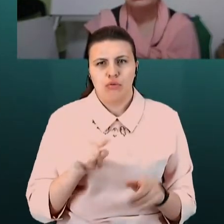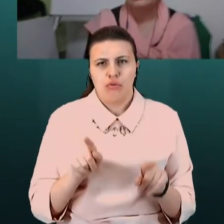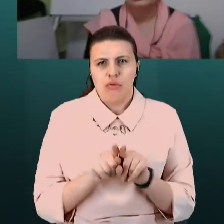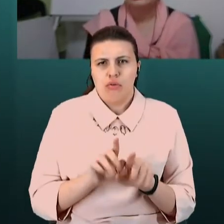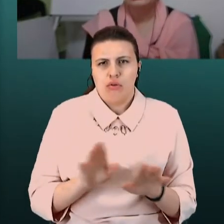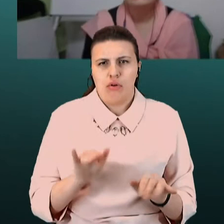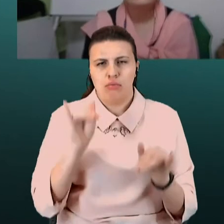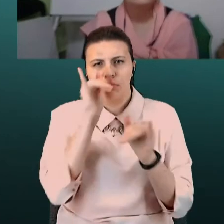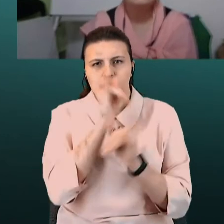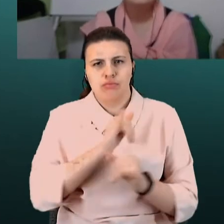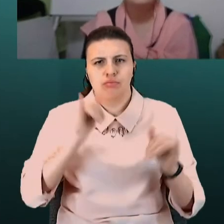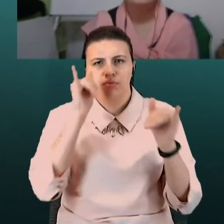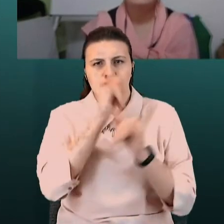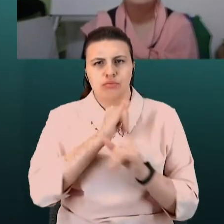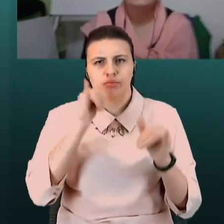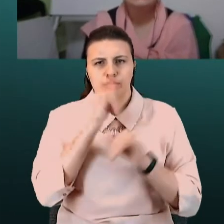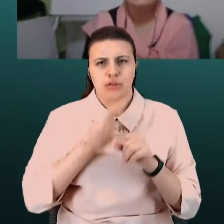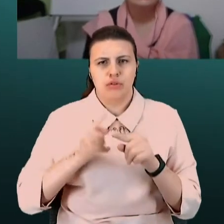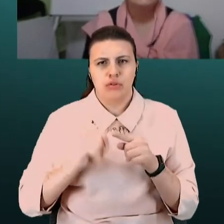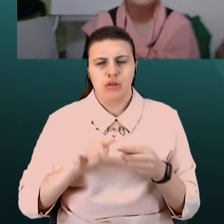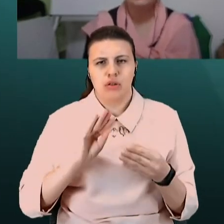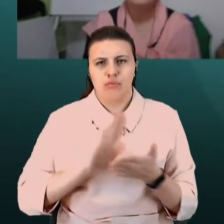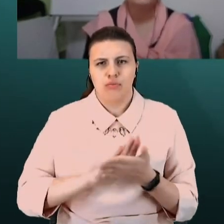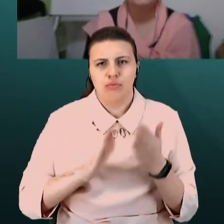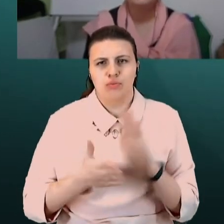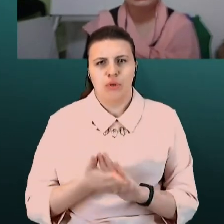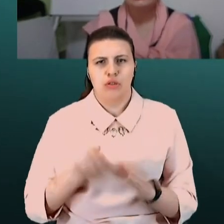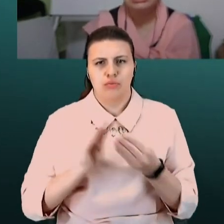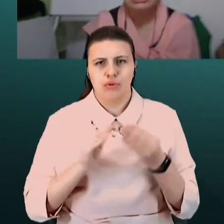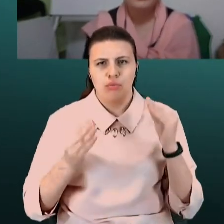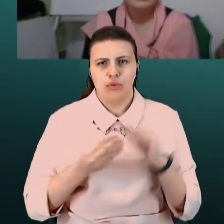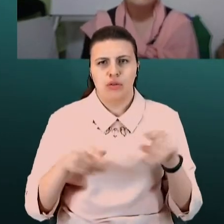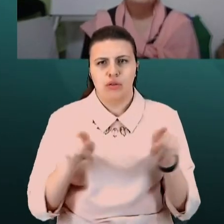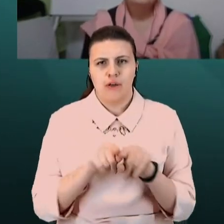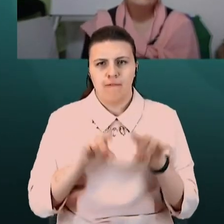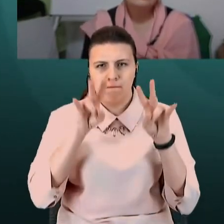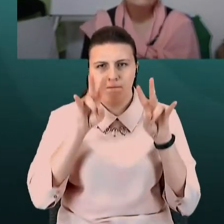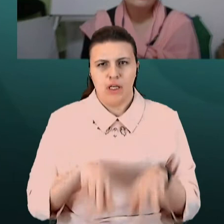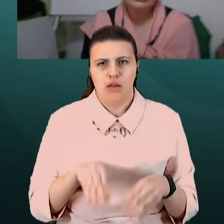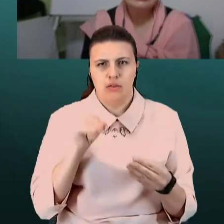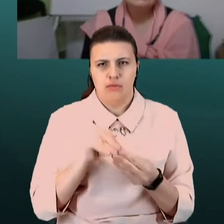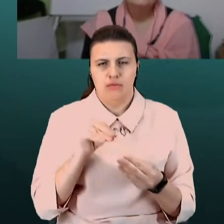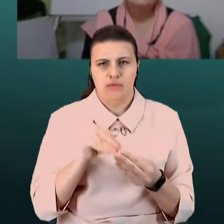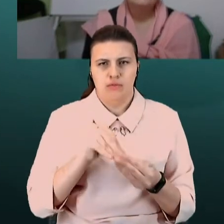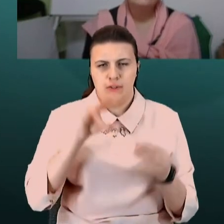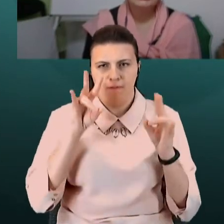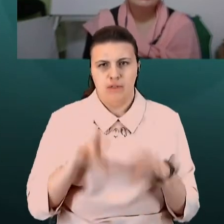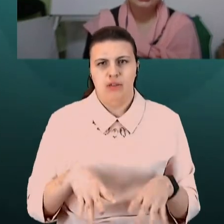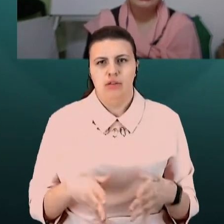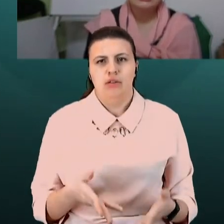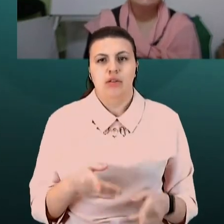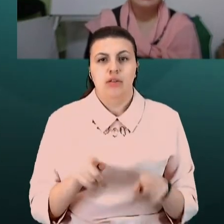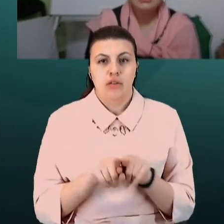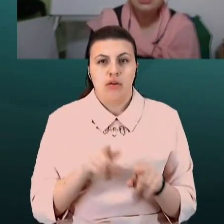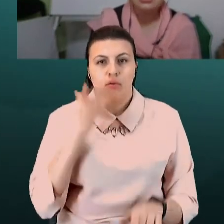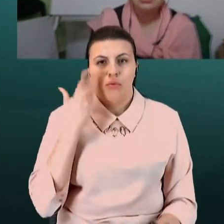вибратися з тієї ситуації, яку ми маємо в країні, і таке враження, що ми тупцюємося на місці. І коли взяти